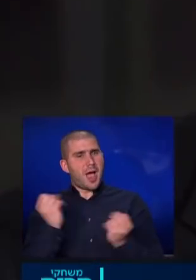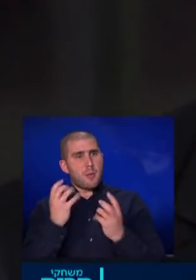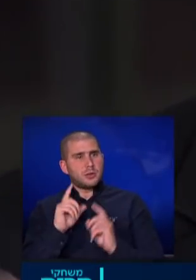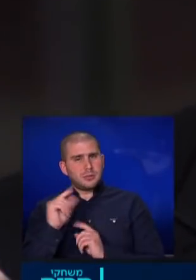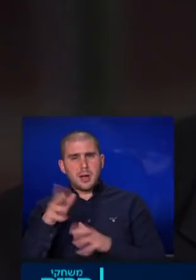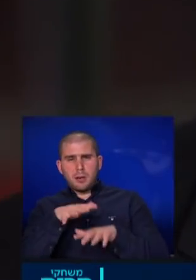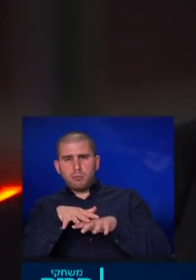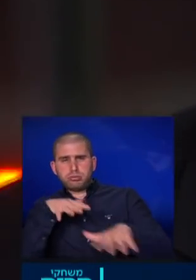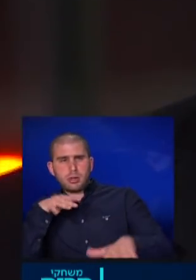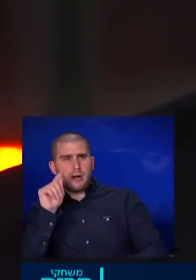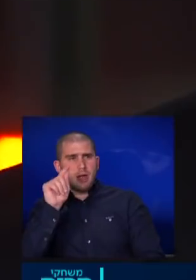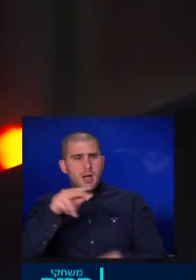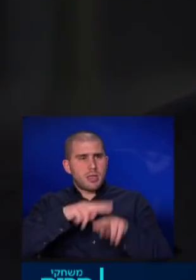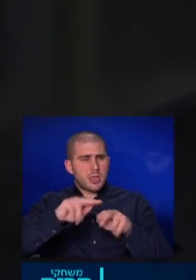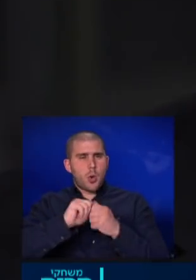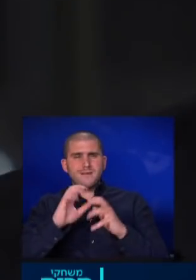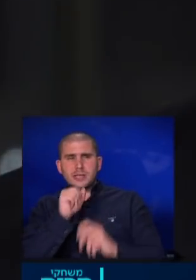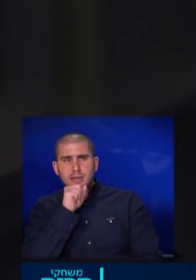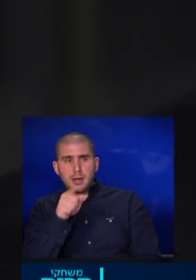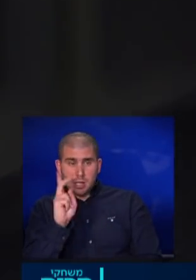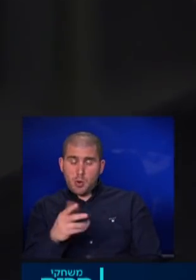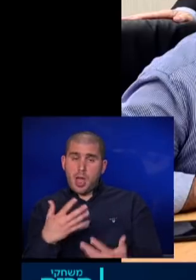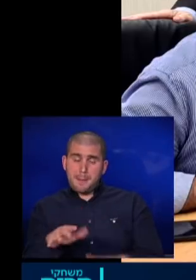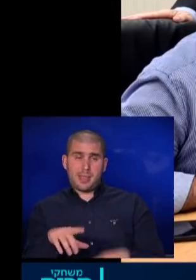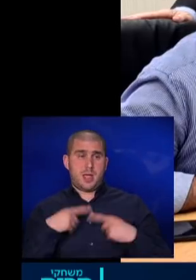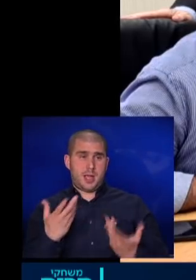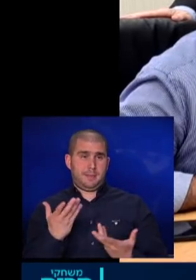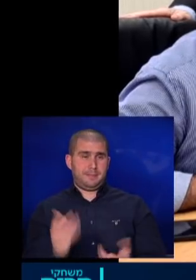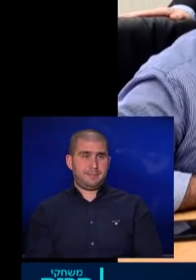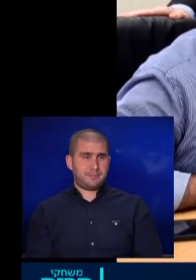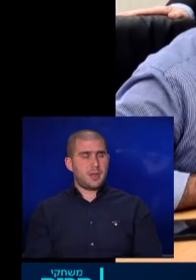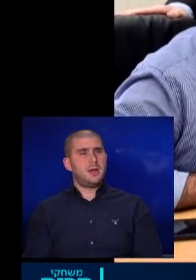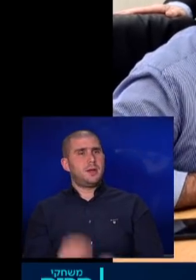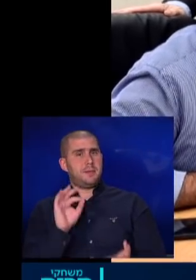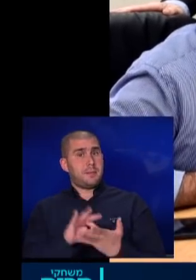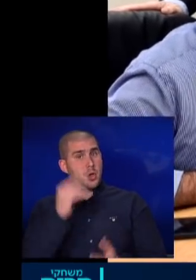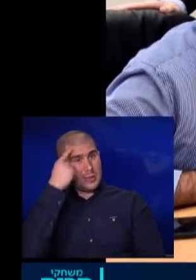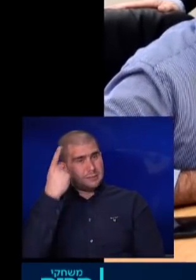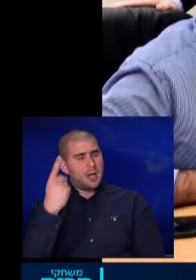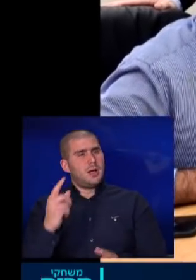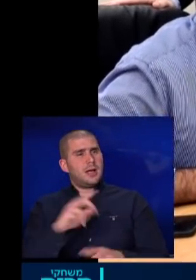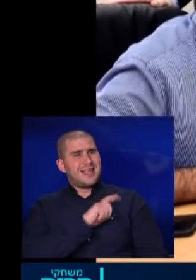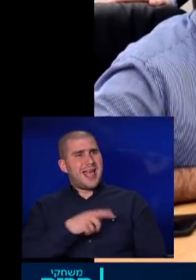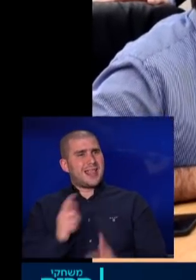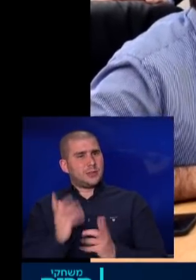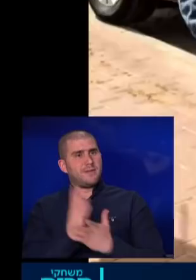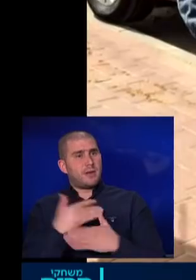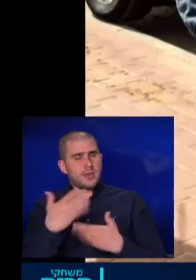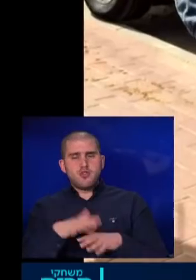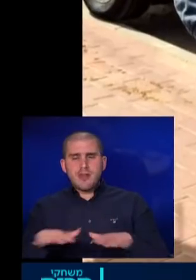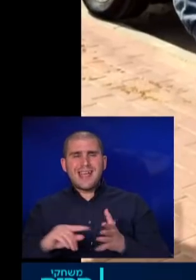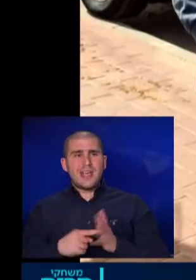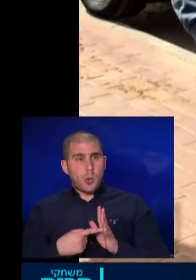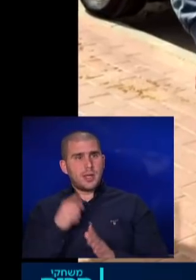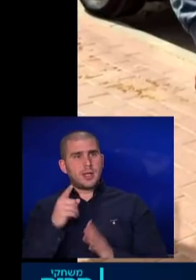הפקקים ולהגיע לנתניה אבל כבר סבא, את יכול לאבד חיים באמצע במסגרת היוזמה, עיריית קלנסוע כבר הקצתה שטח יהודי